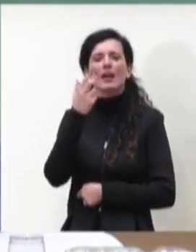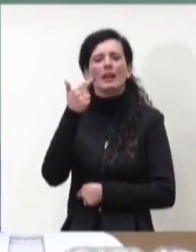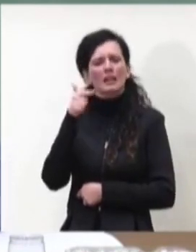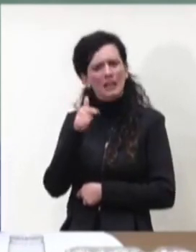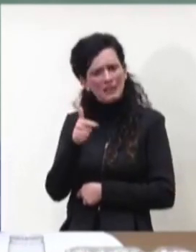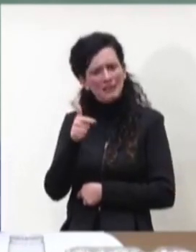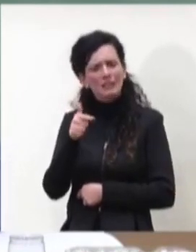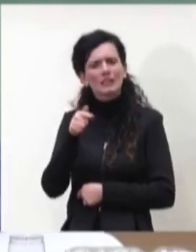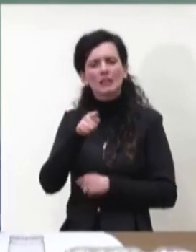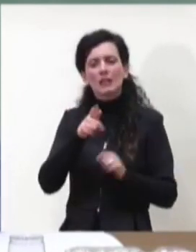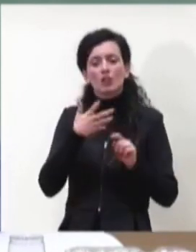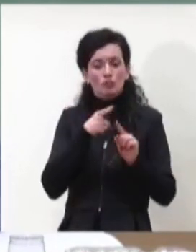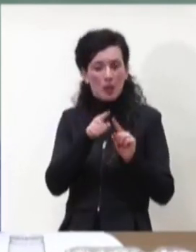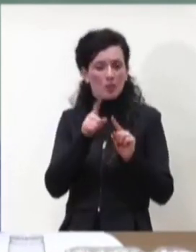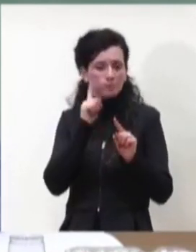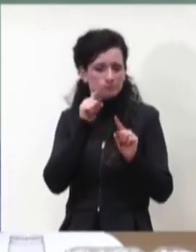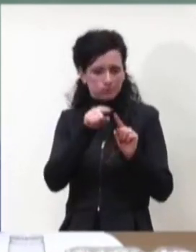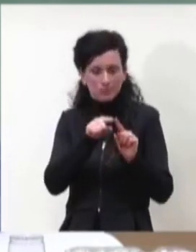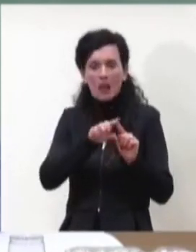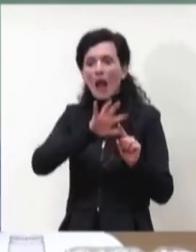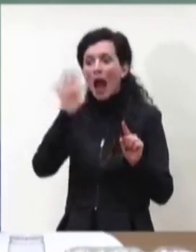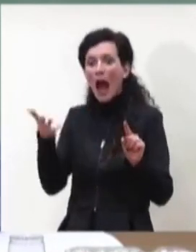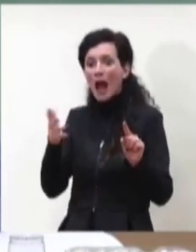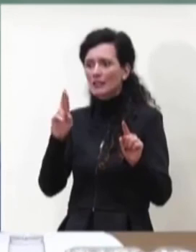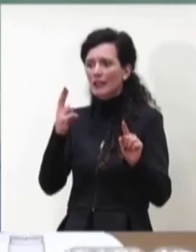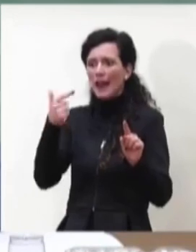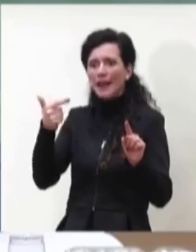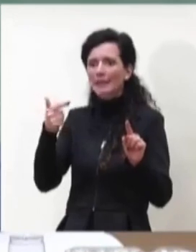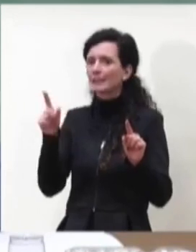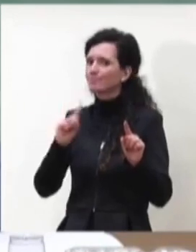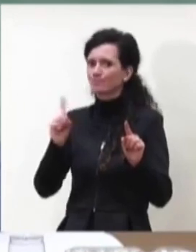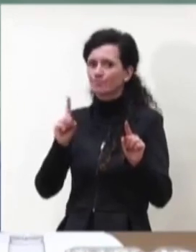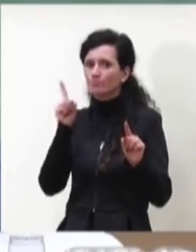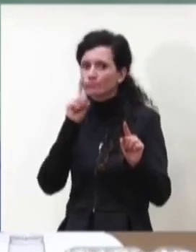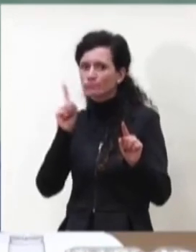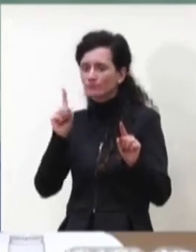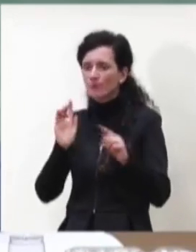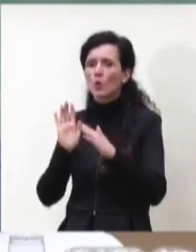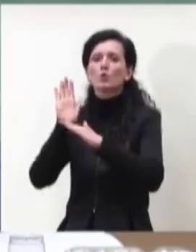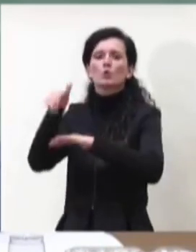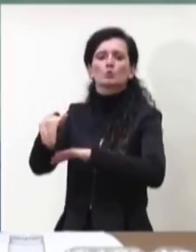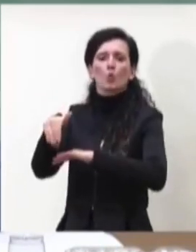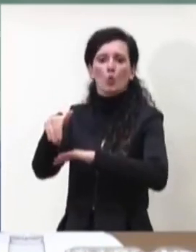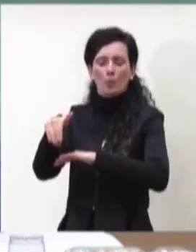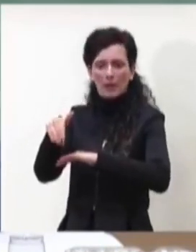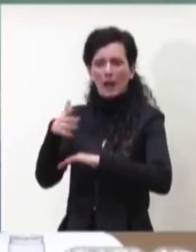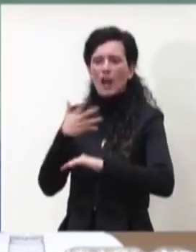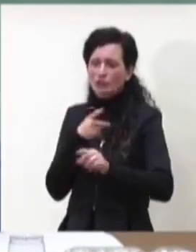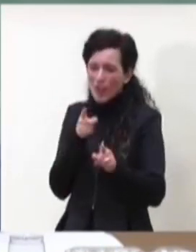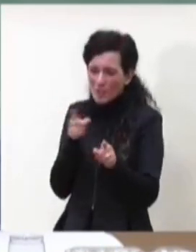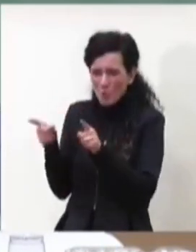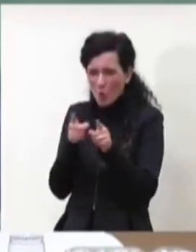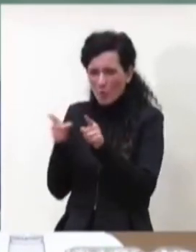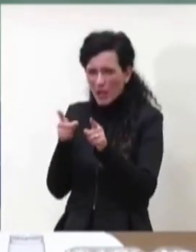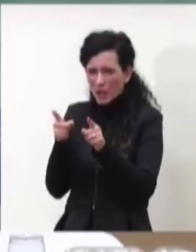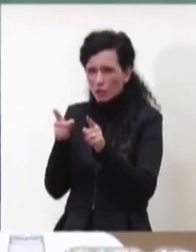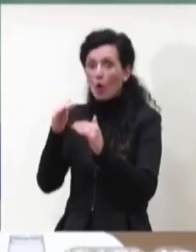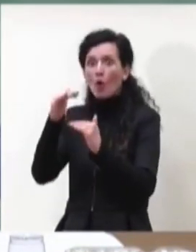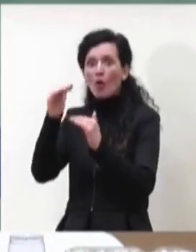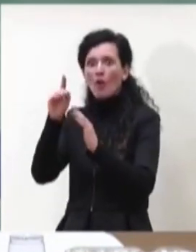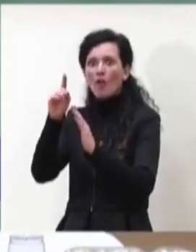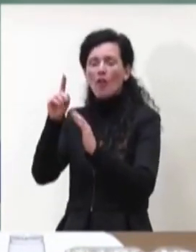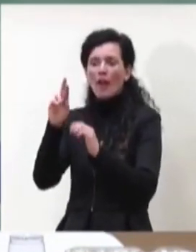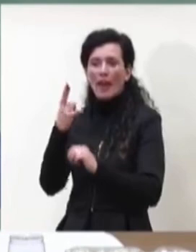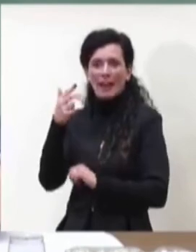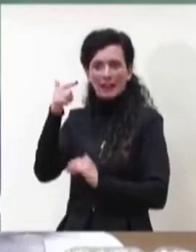altre che lo superano in maniera anche con l'intervallo inferiore. In questo caso ci troviamo